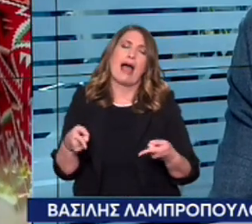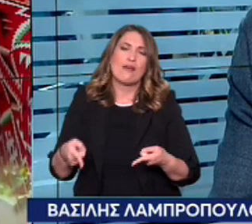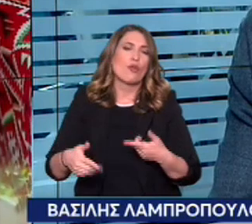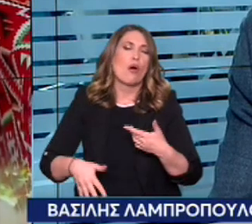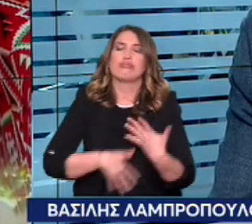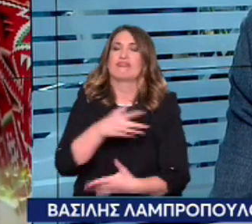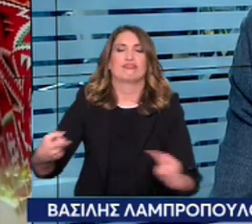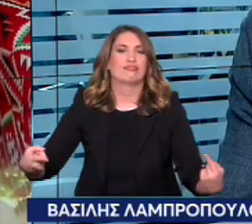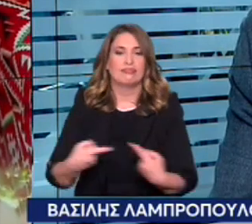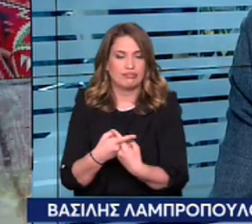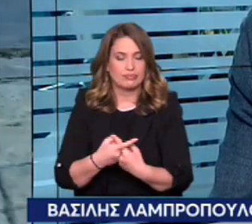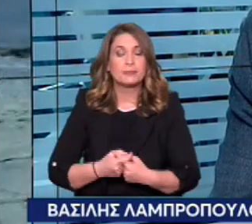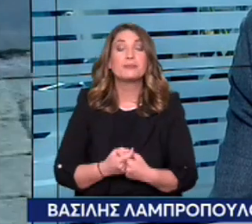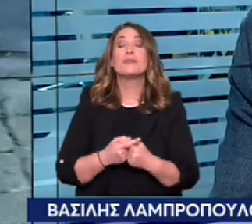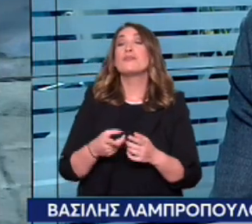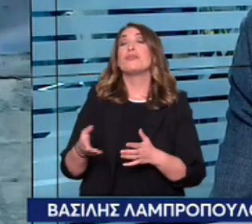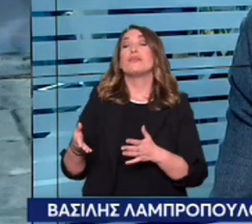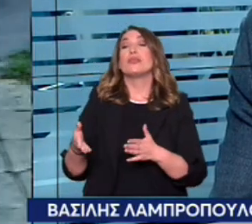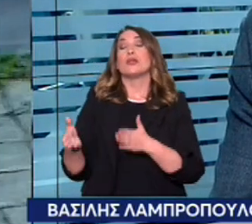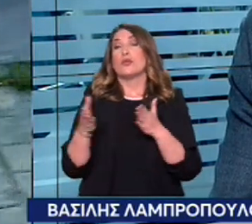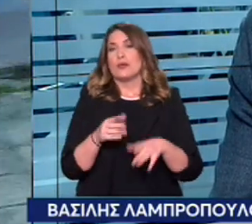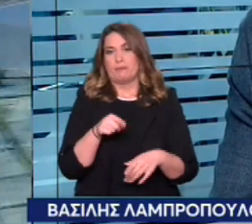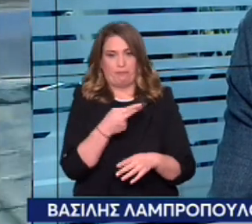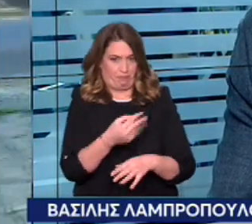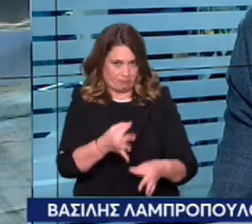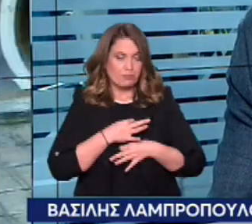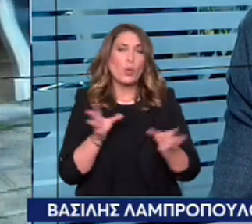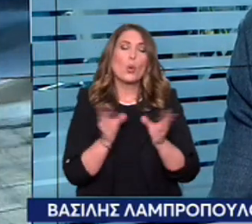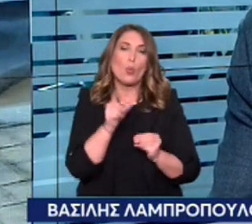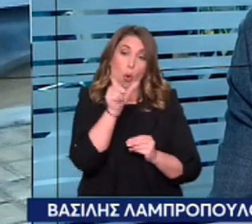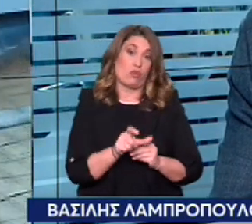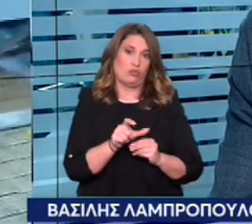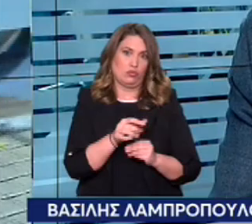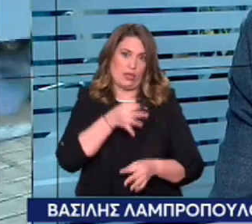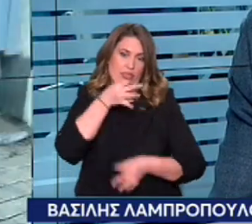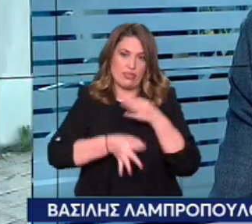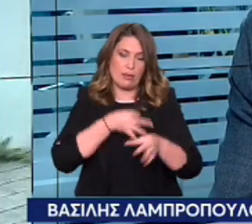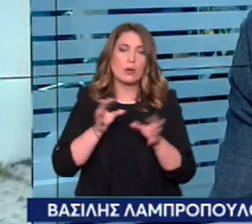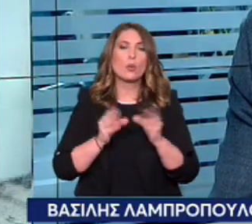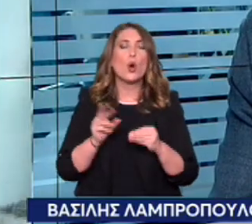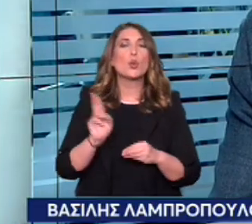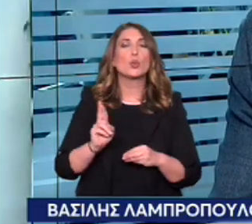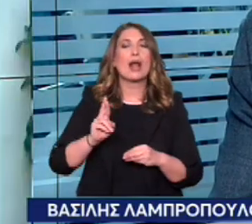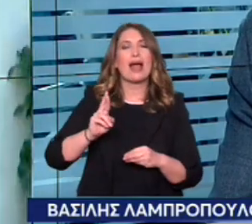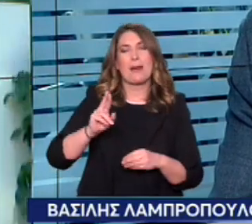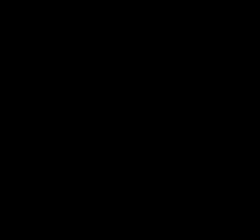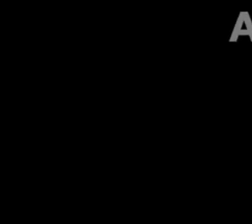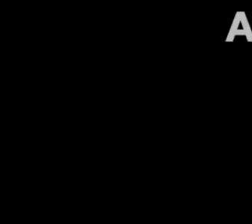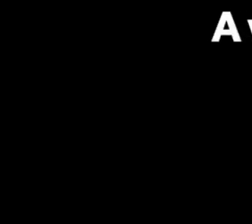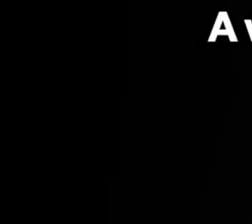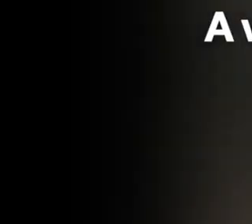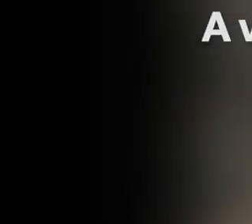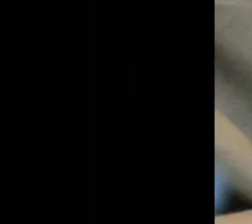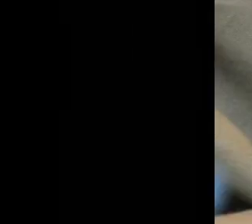Λοιπόν, ο Βασίλης έχει να μας κάνει μια άλλη πολύ σοβαρή αποκάλυψη για την υπόθεση πισπυρίγκου. Θα το δούμε σε λίγο γιατί ξεκινάμε τώρα το τι έγινε σήμερα στη δίκη.